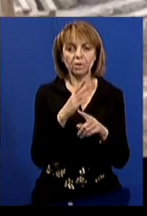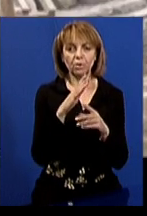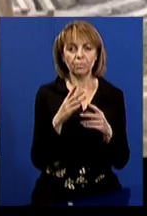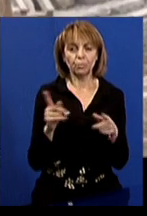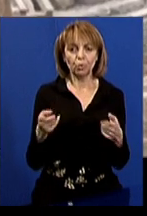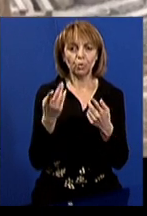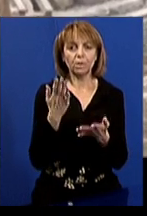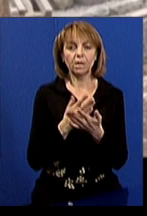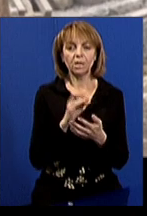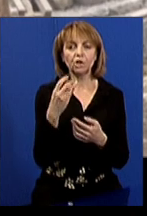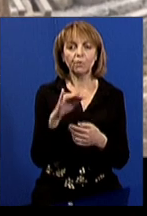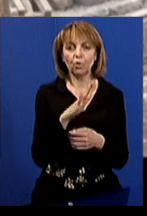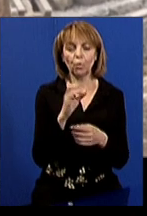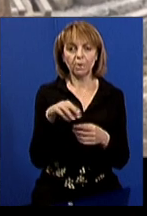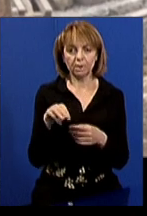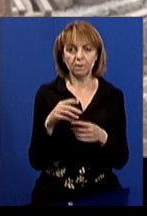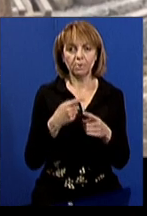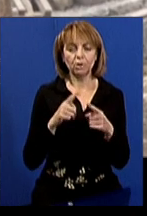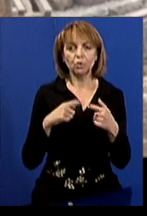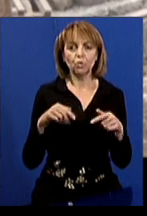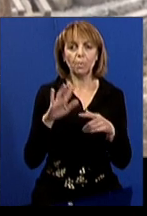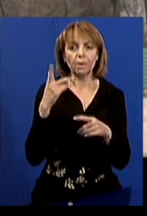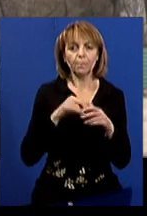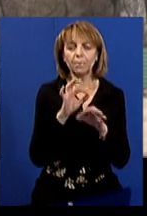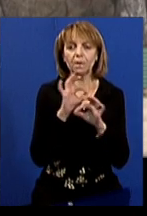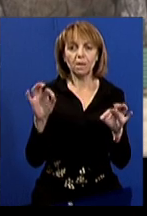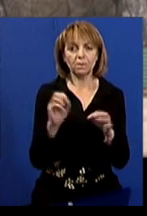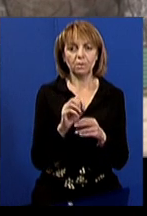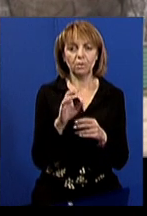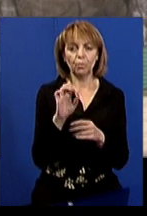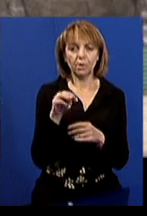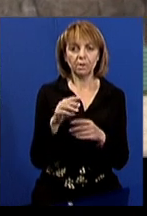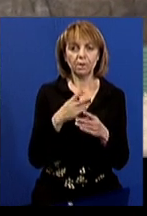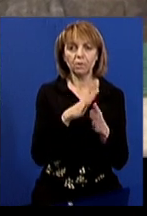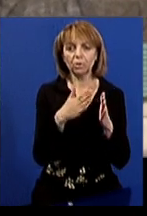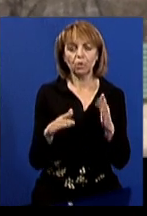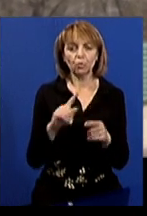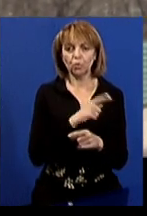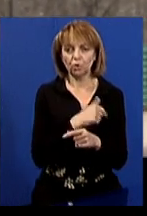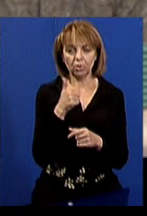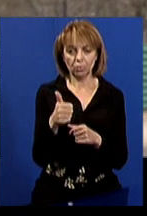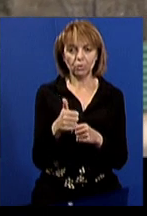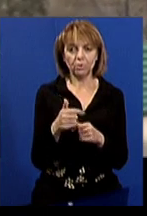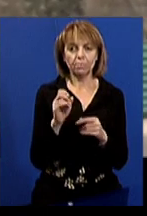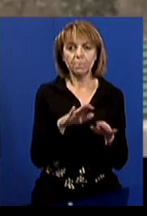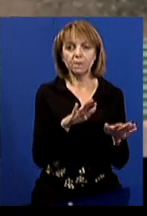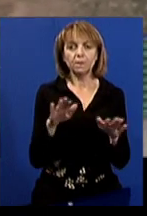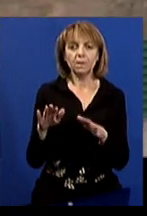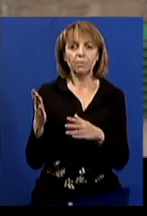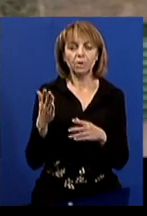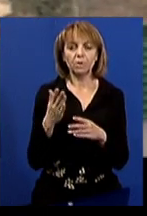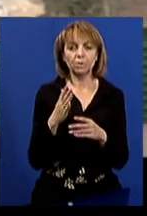яка є ландшафтним об'єктом. Тобто в структурі парку це прекрасний об'єкт і на схилах він дуже доречний. І містяни, які йшли